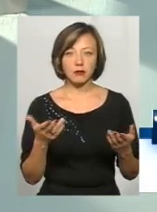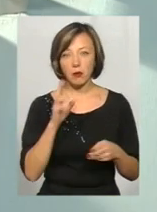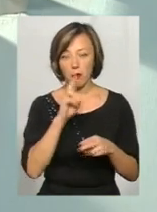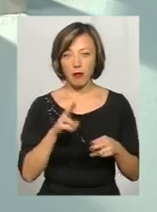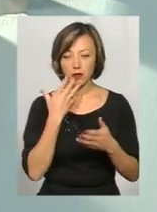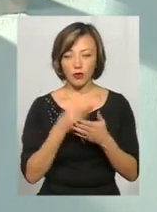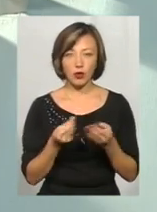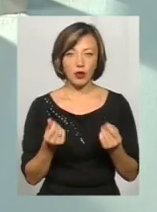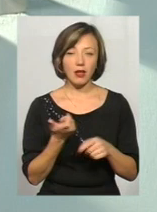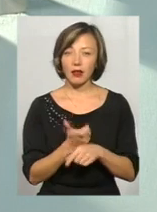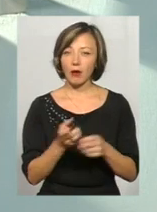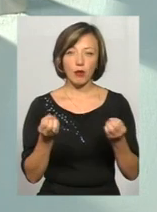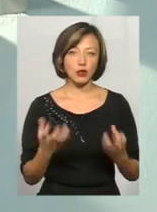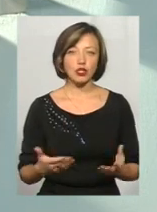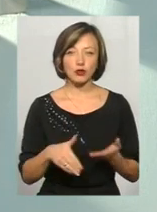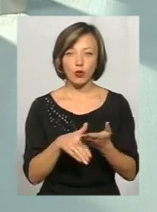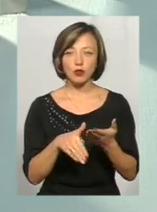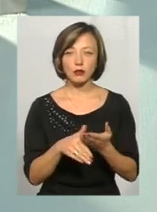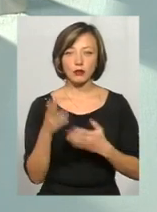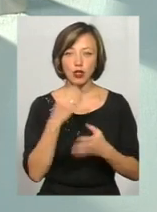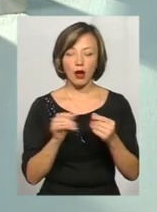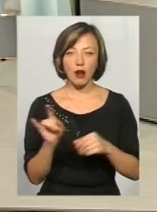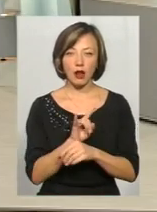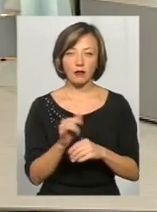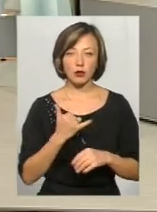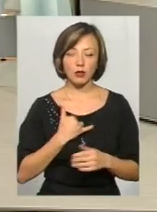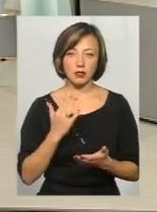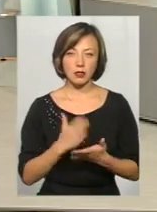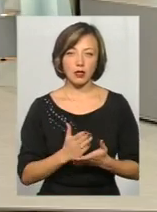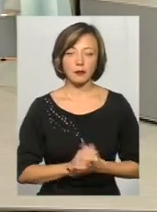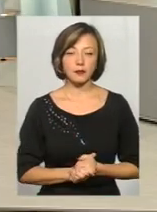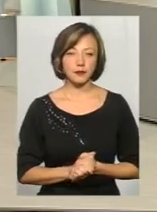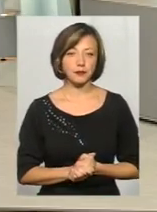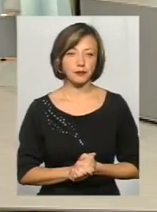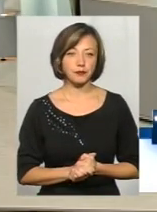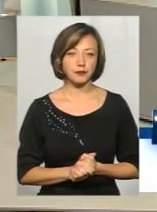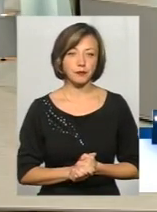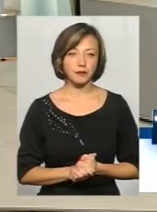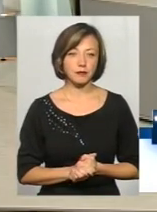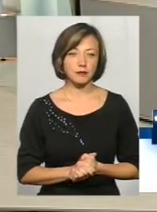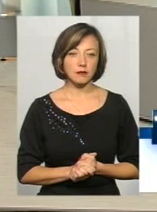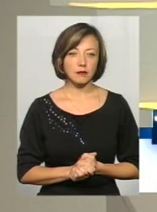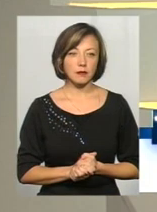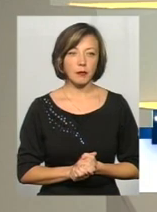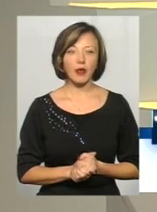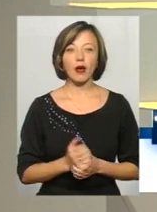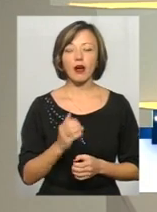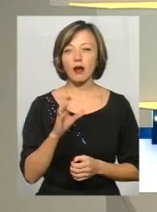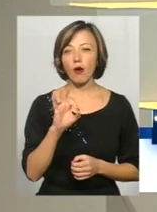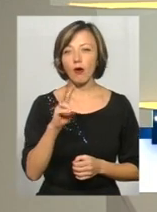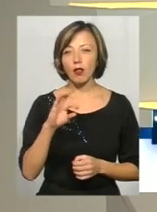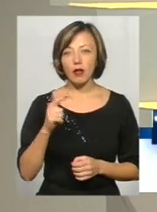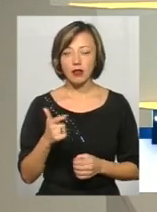найпоширеніші, найпростіший способ шахрайства, який у нас на сьогоднішній момент діє. А пан Олег, скажіть, а в таких